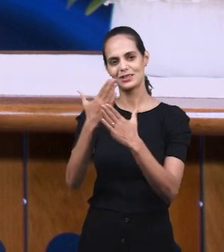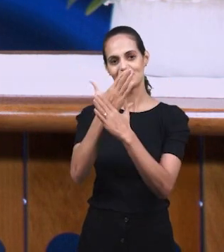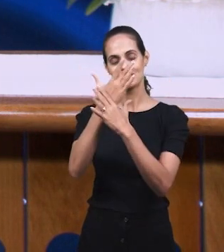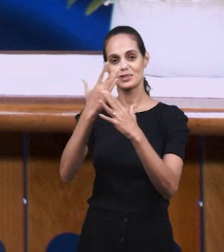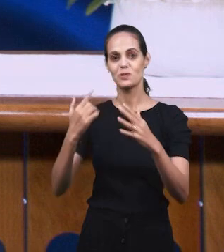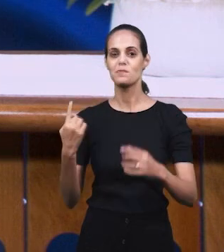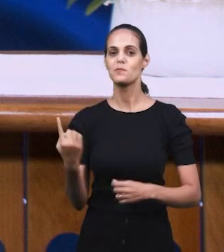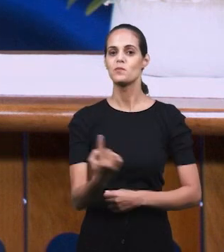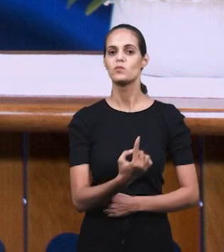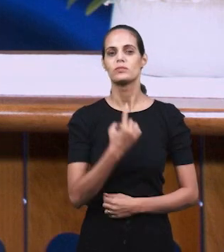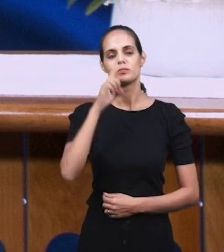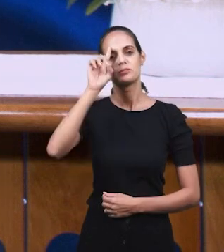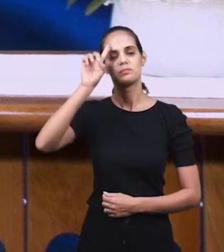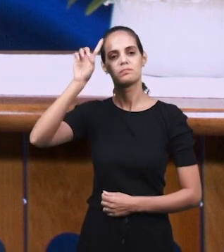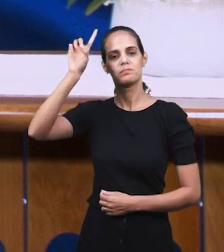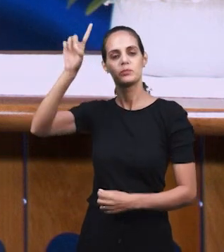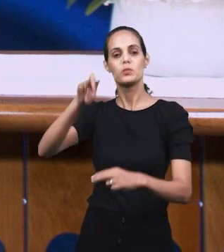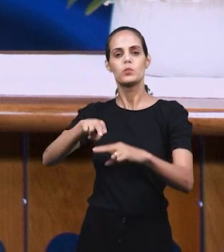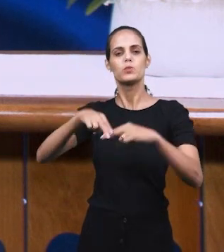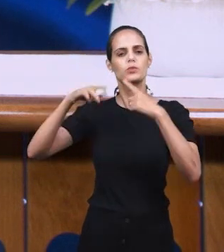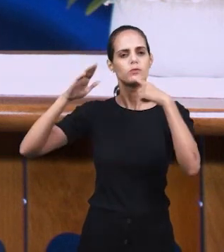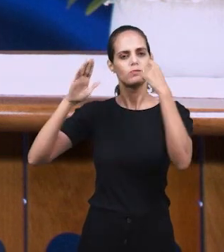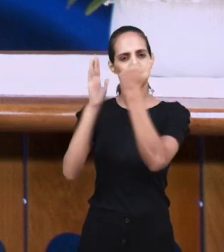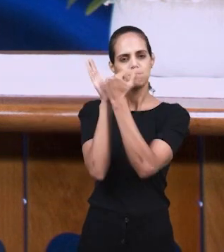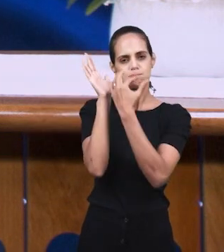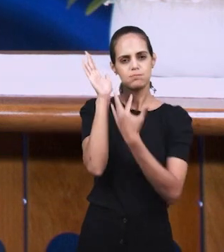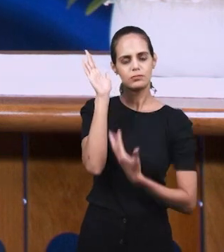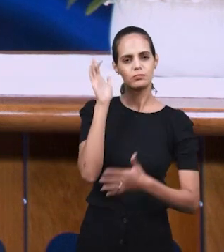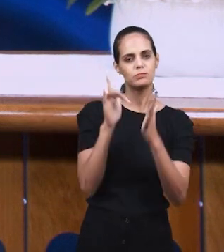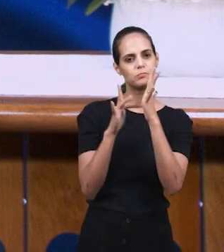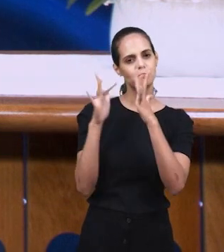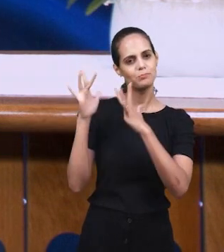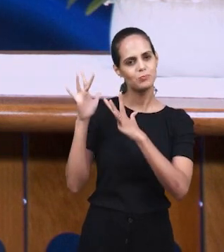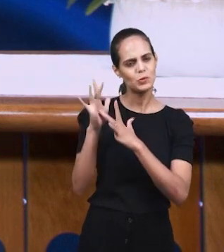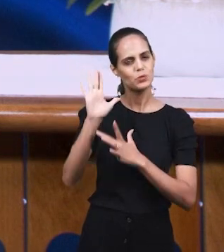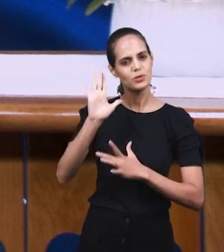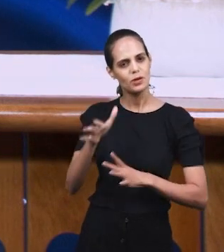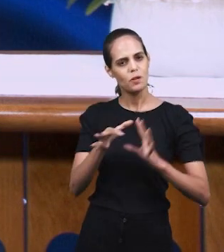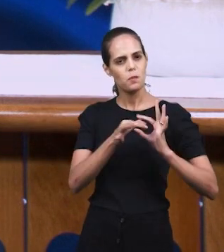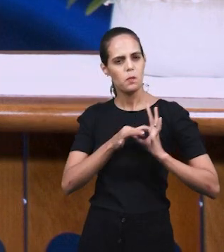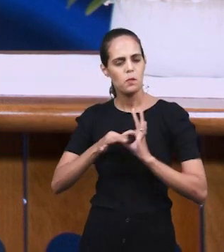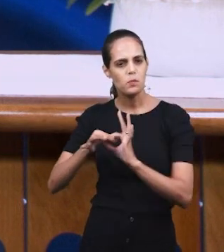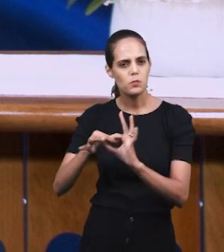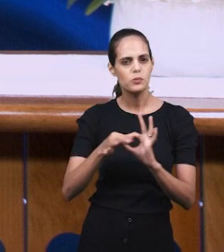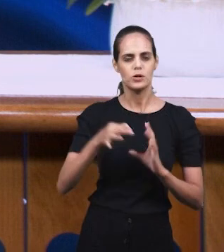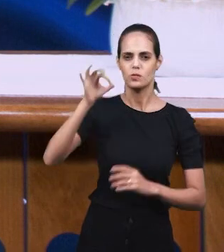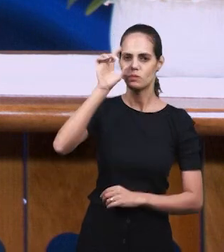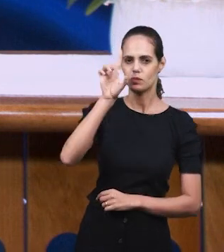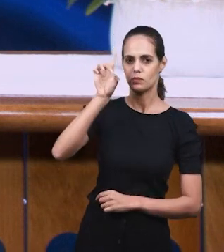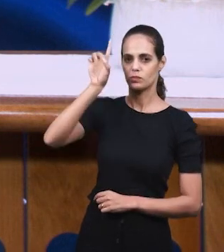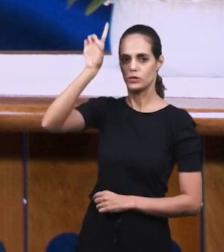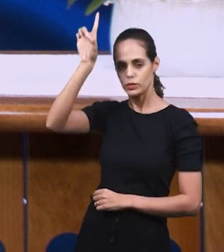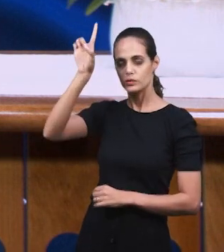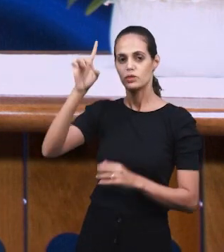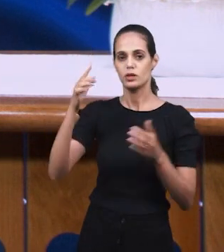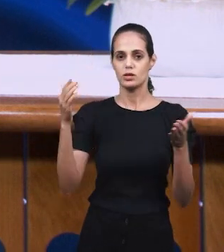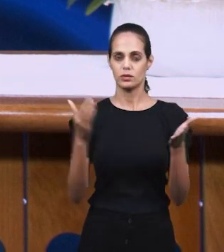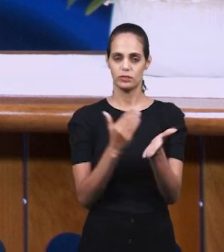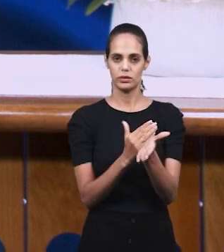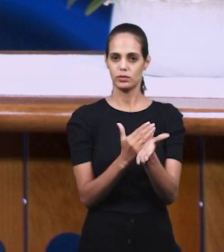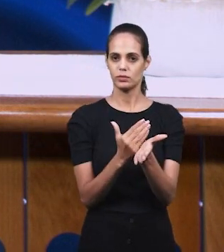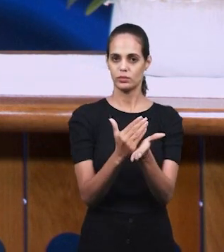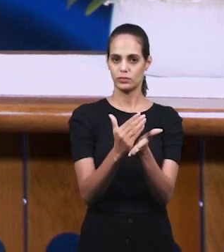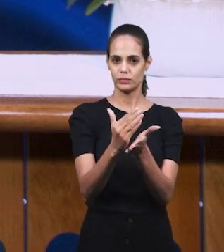в которой мы выражаем благодарность, опокров, крови. И мы поэтому начнем нашу программу